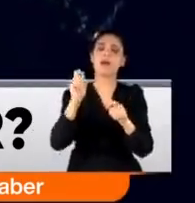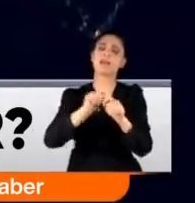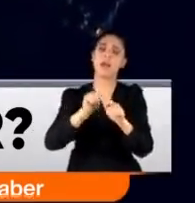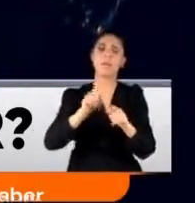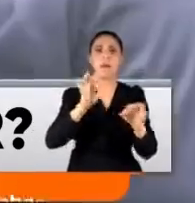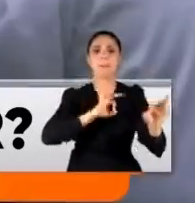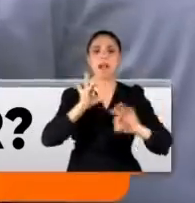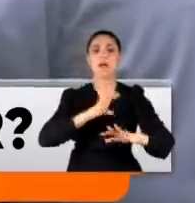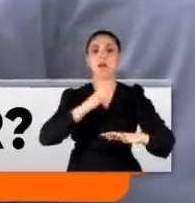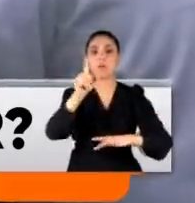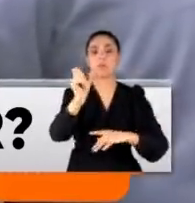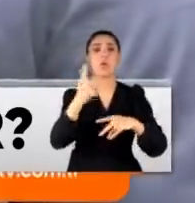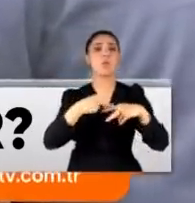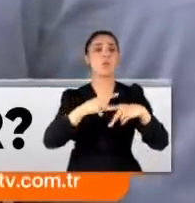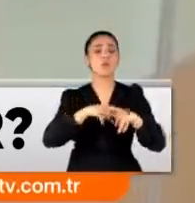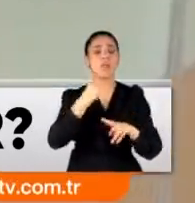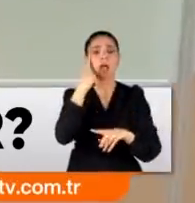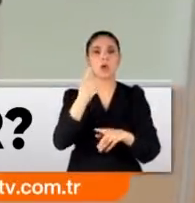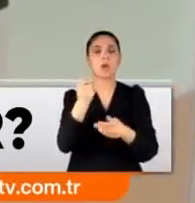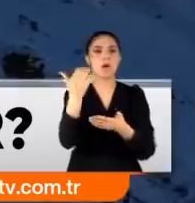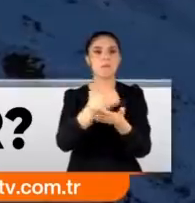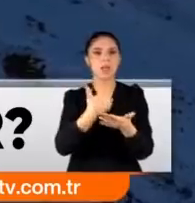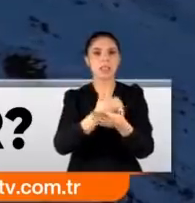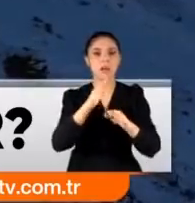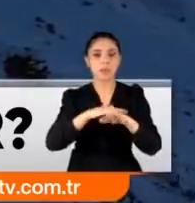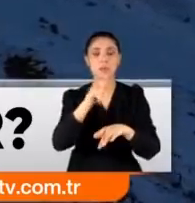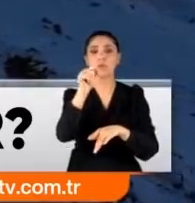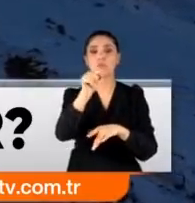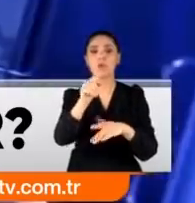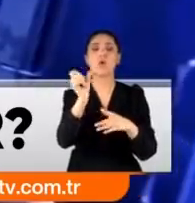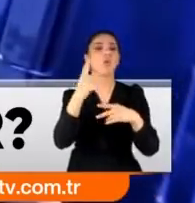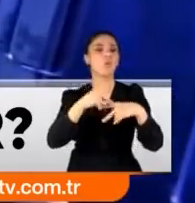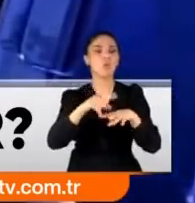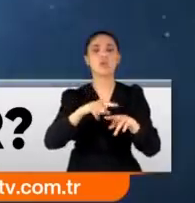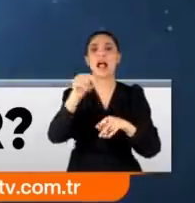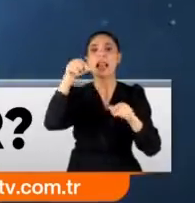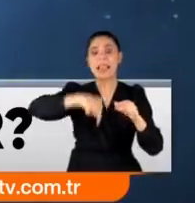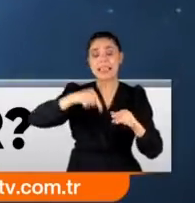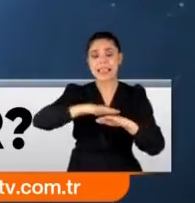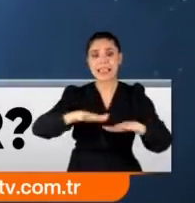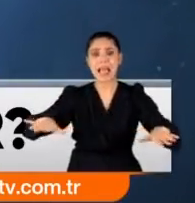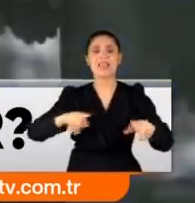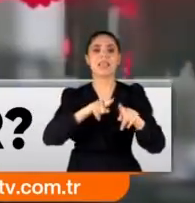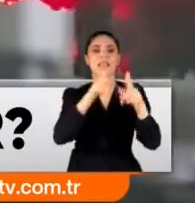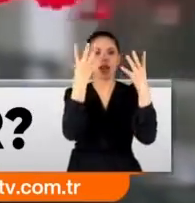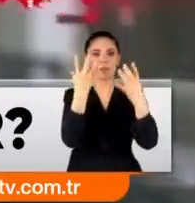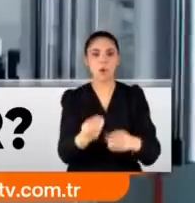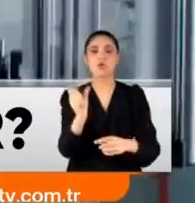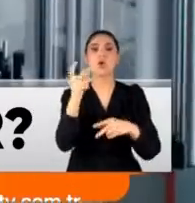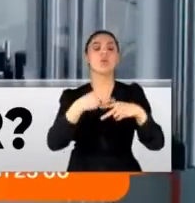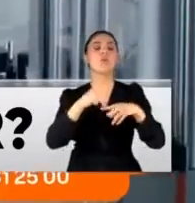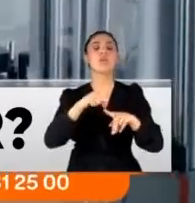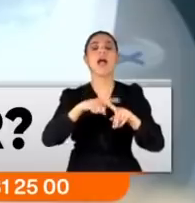meteorolojisi alanına yatırım yapılacak, uzay nesnelerinin yerden takibi konusunda da ileri seviyeye ulaşılacak, uzay